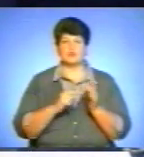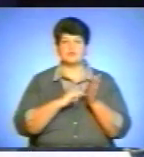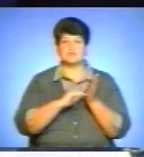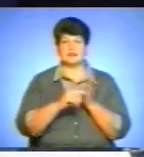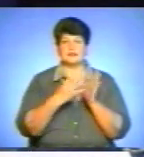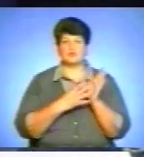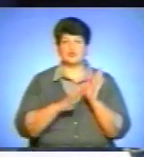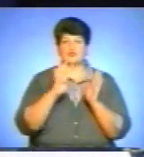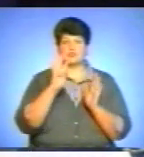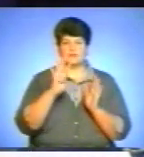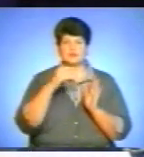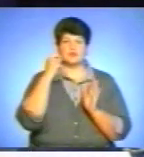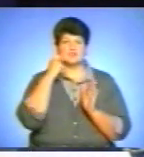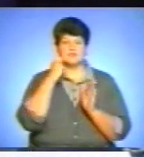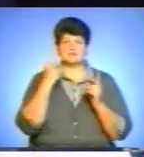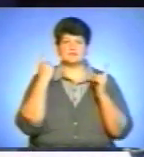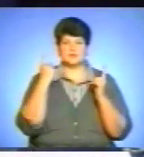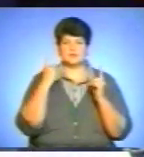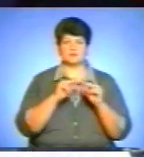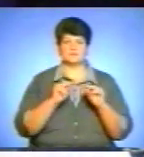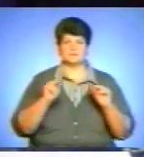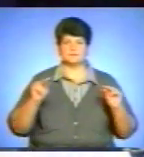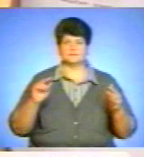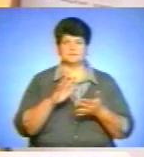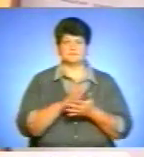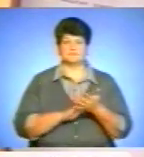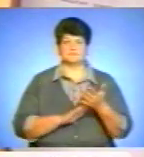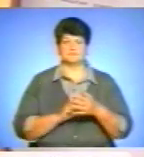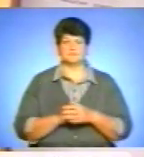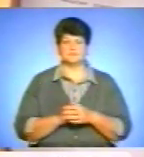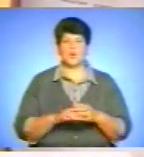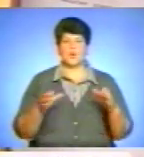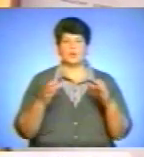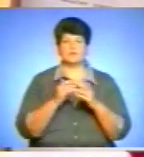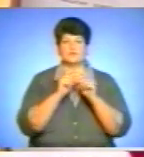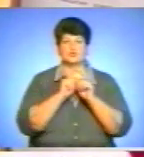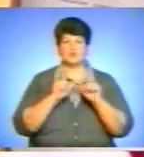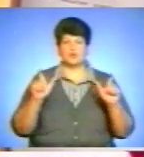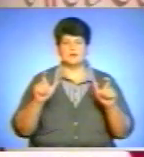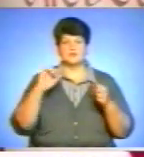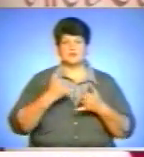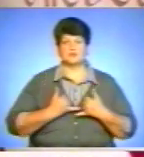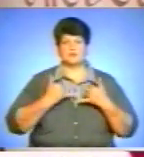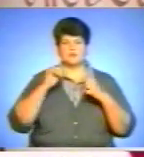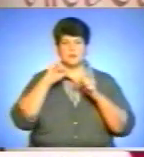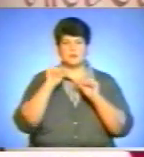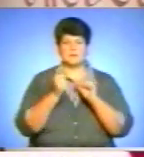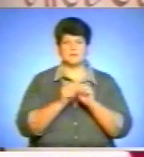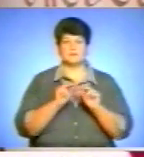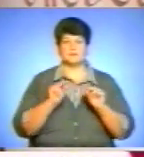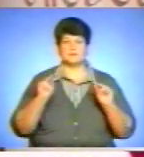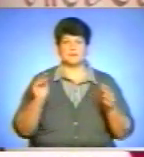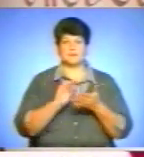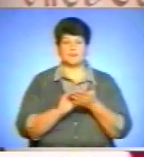-ї річниці великого педагога у наступному репортажі. Колектив школи вшановує пам'ять великого письменника та педагога